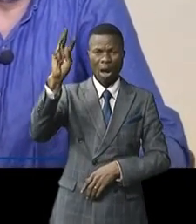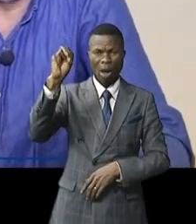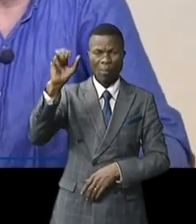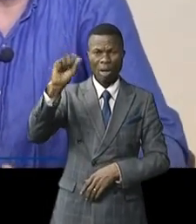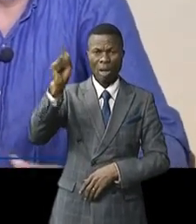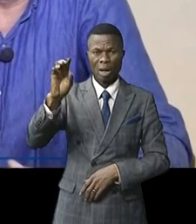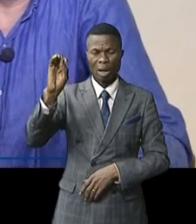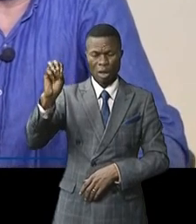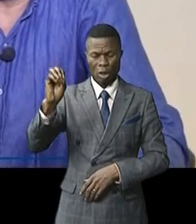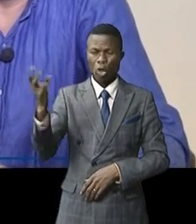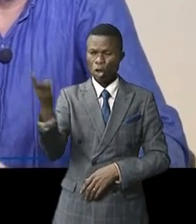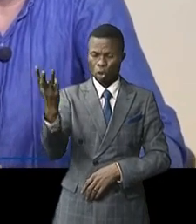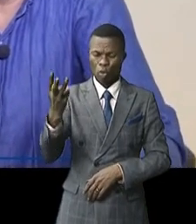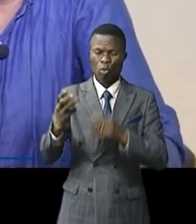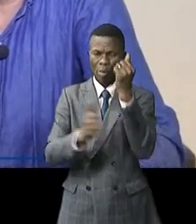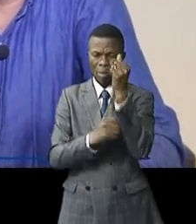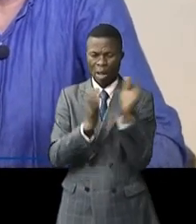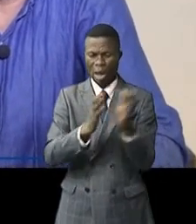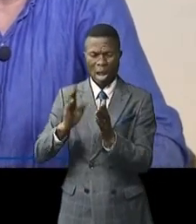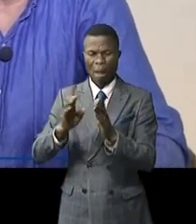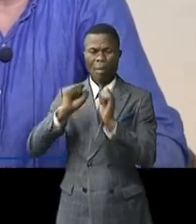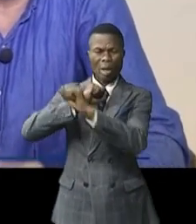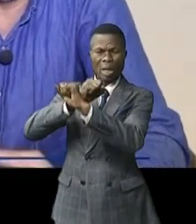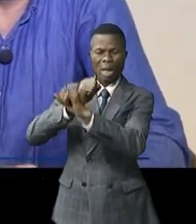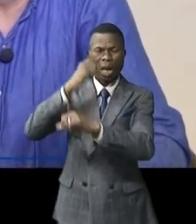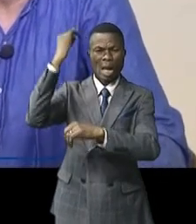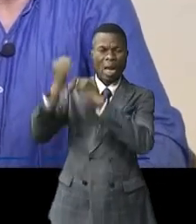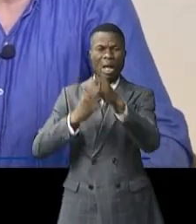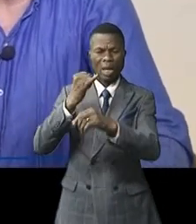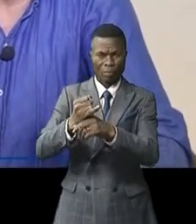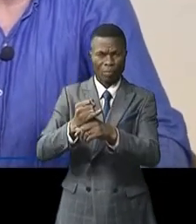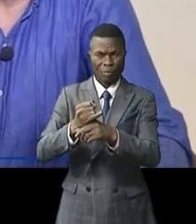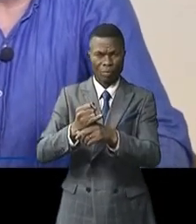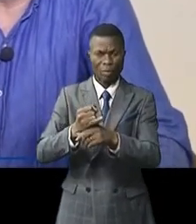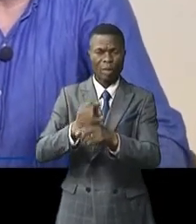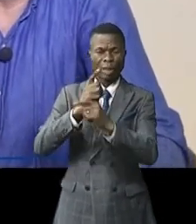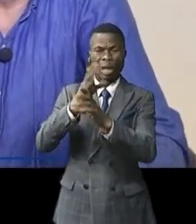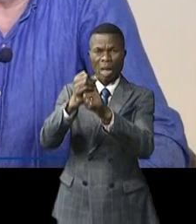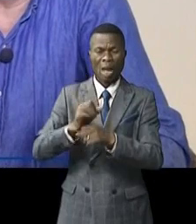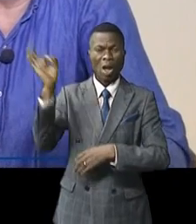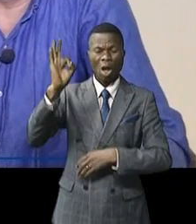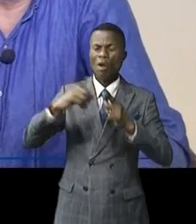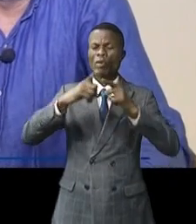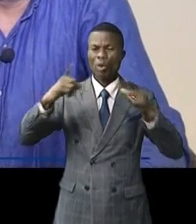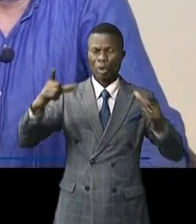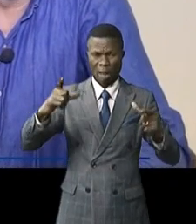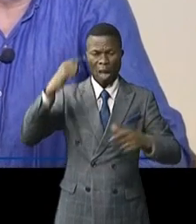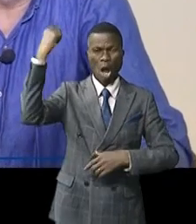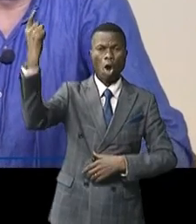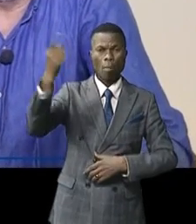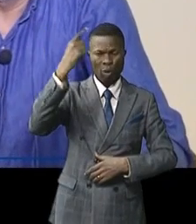Nous sommes en train de préparer un gros syndicat international des détenteurs des grands massifs forestiers